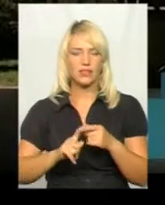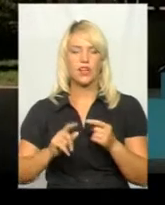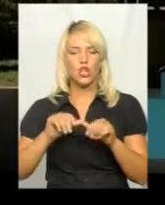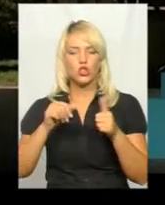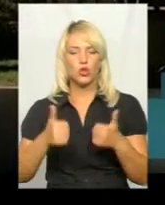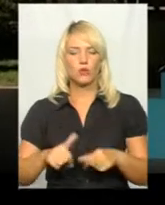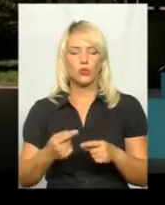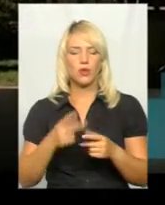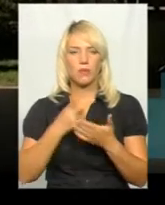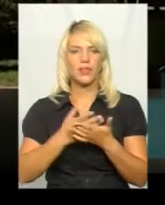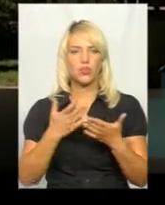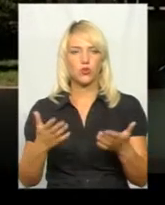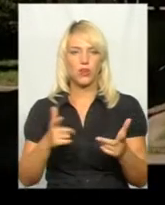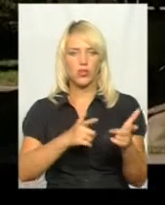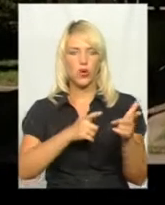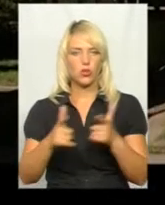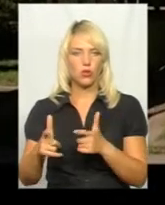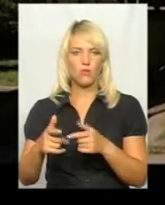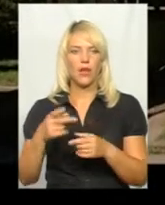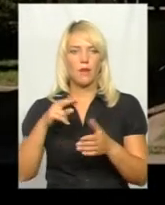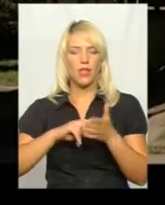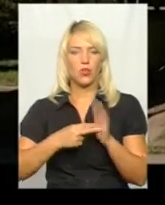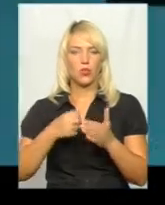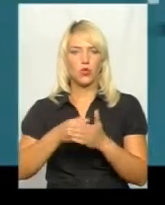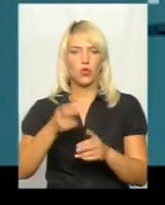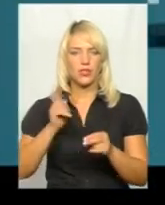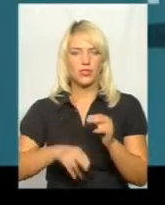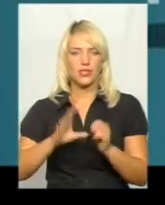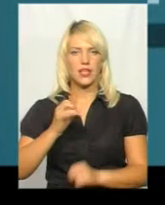міста у готову скульптуру мазера він планує до кінця серпня.